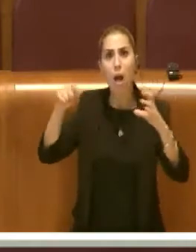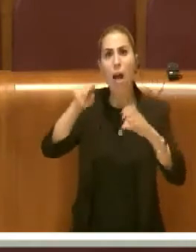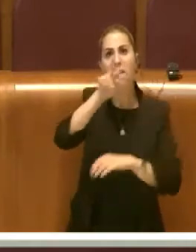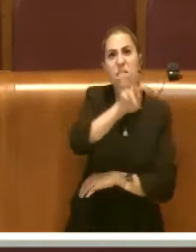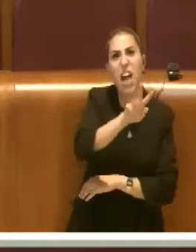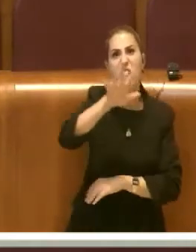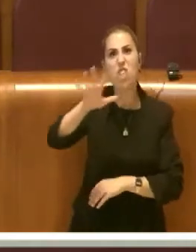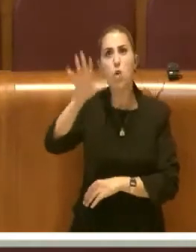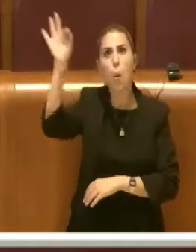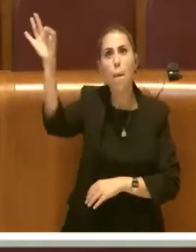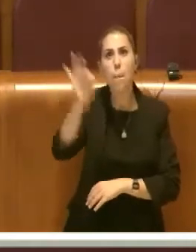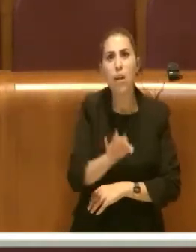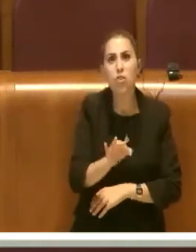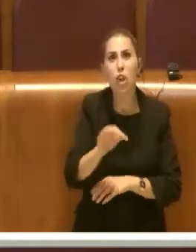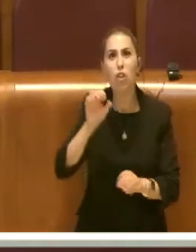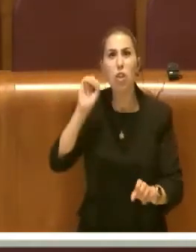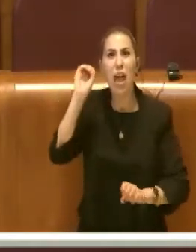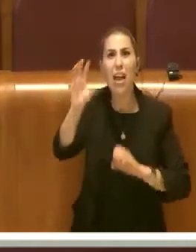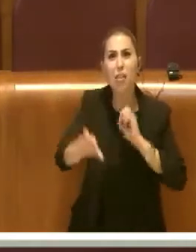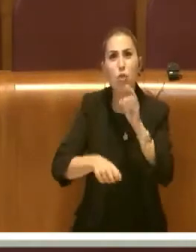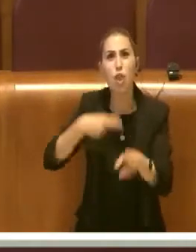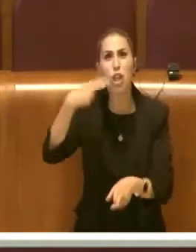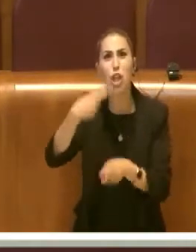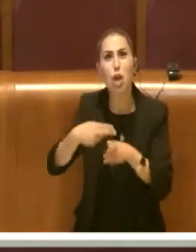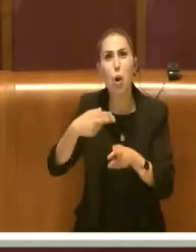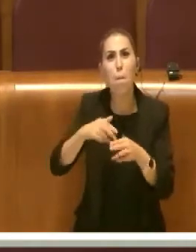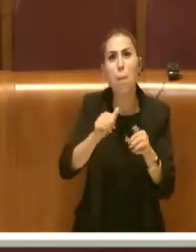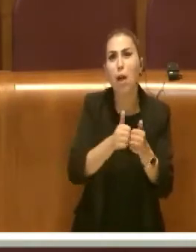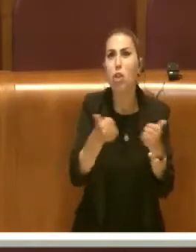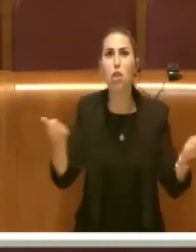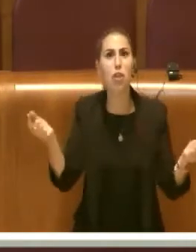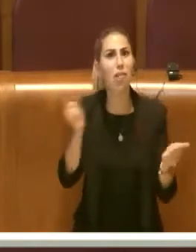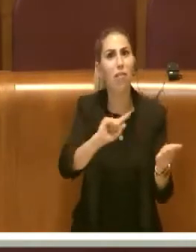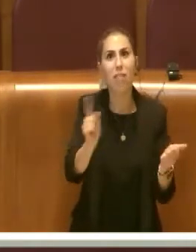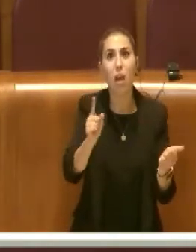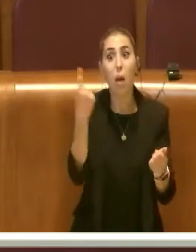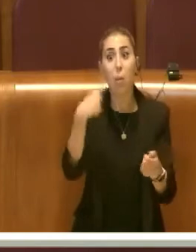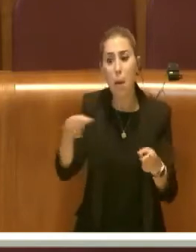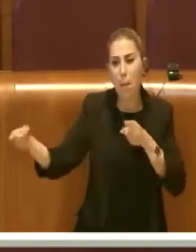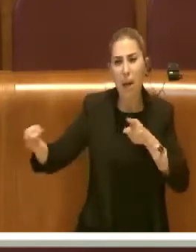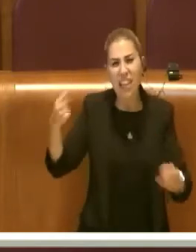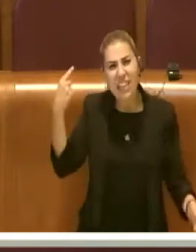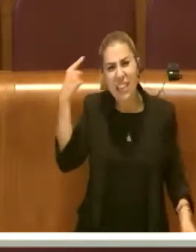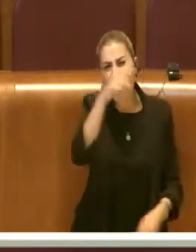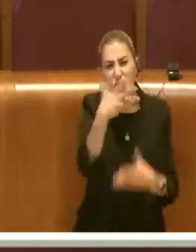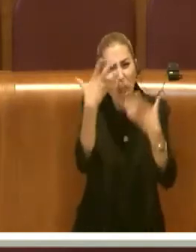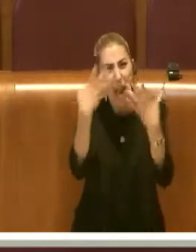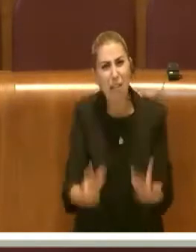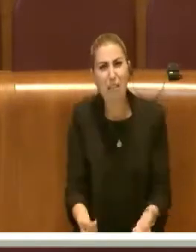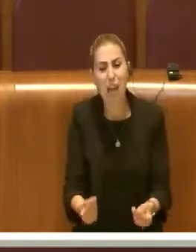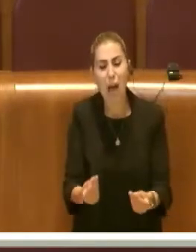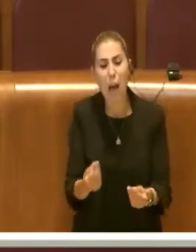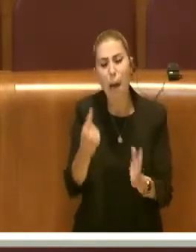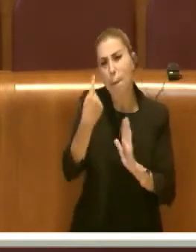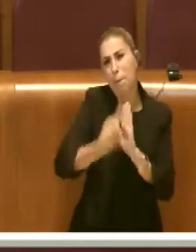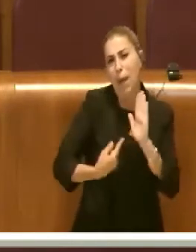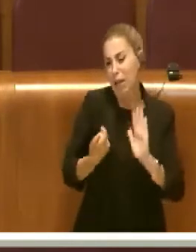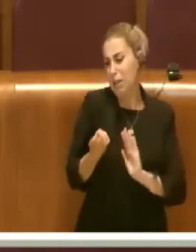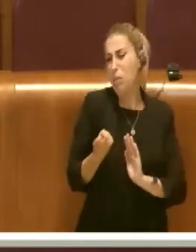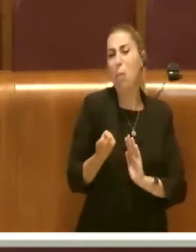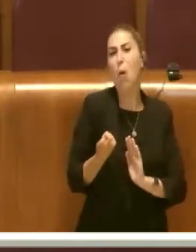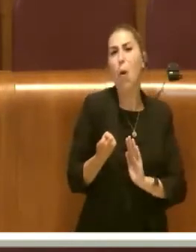dei rifiuti indifferenziati di Roma. Quello è stato un momento molto difficile. Dopo pochi mesi,